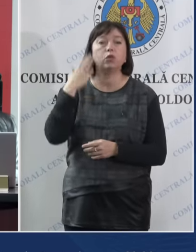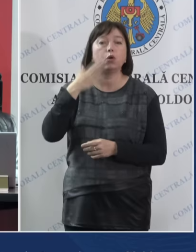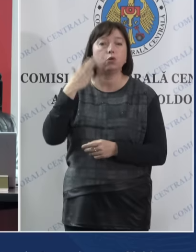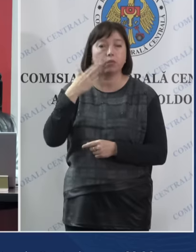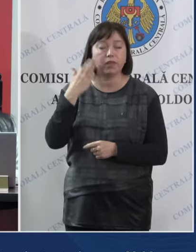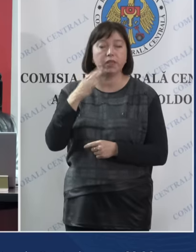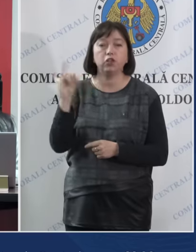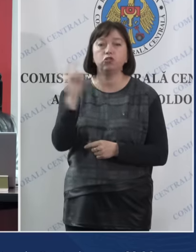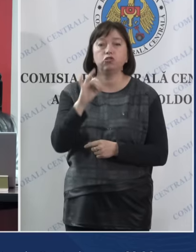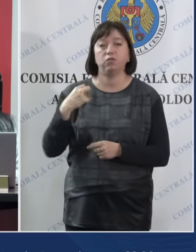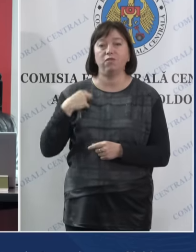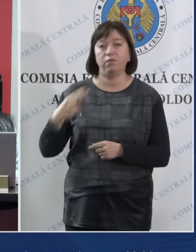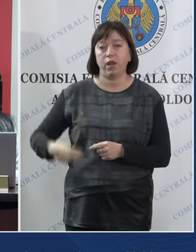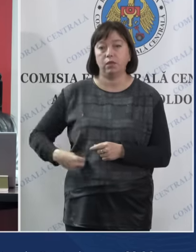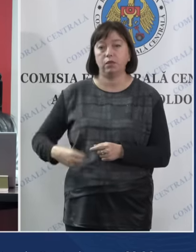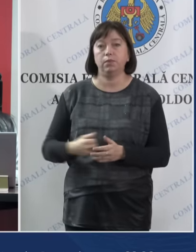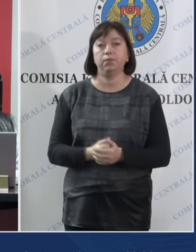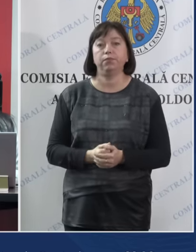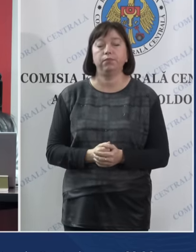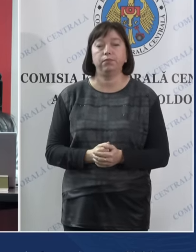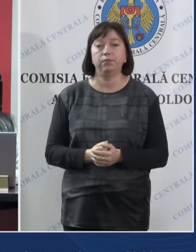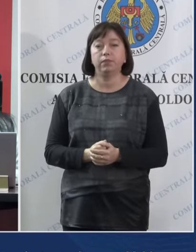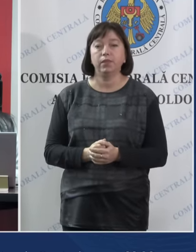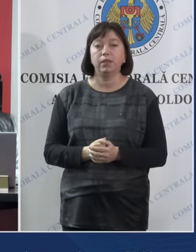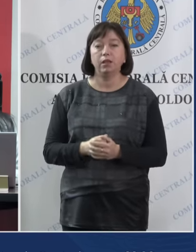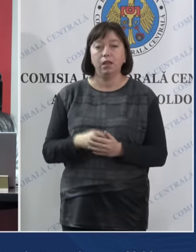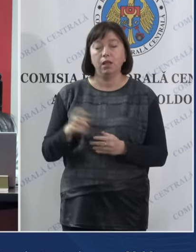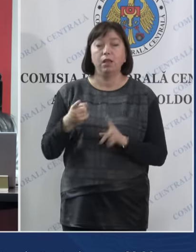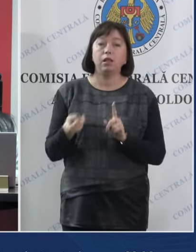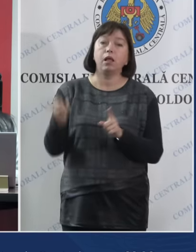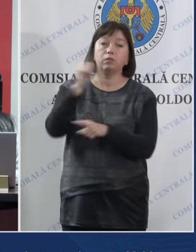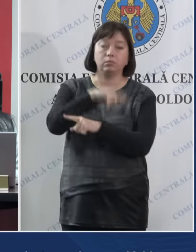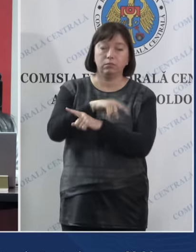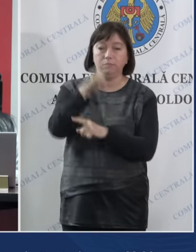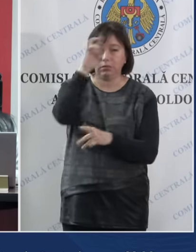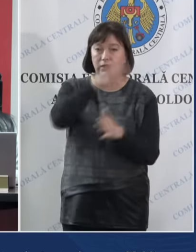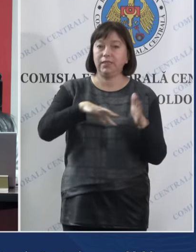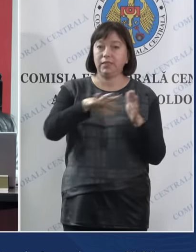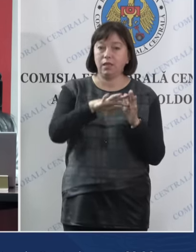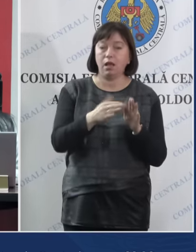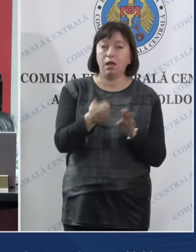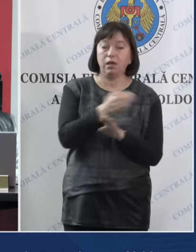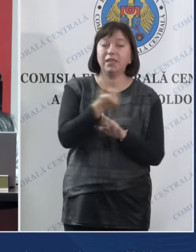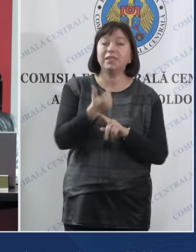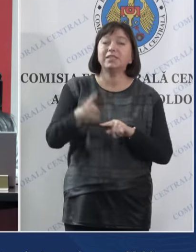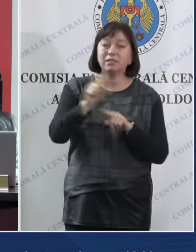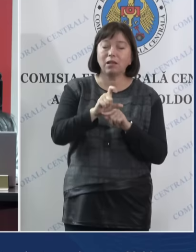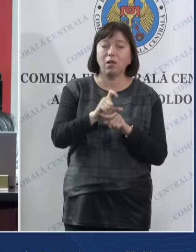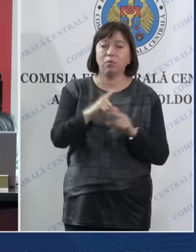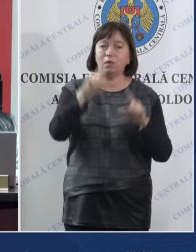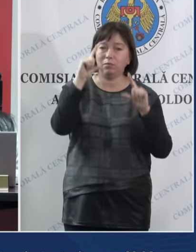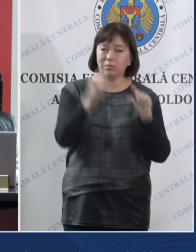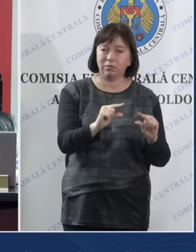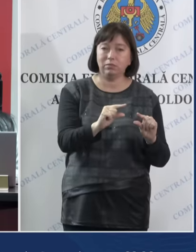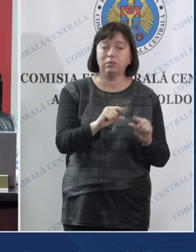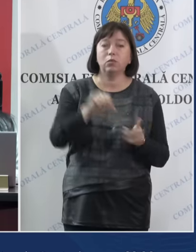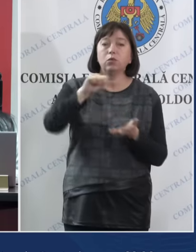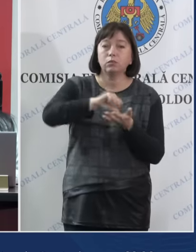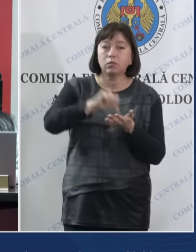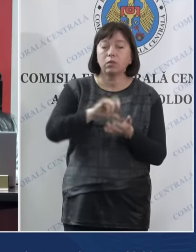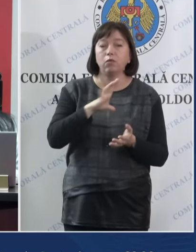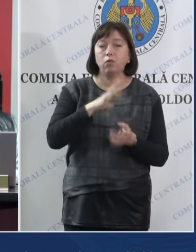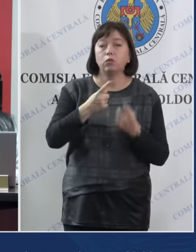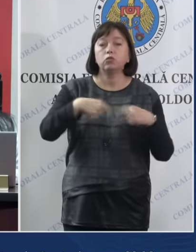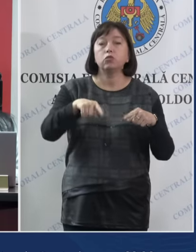România și Franța. La polul opus, în țară, cea mai mică rată s-a înregistrat în